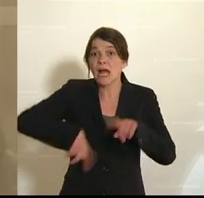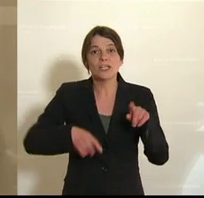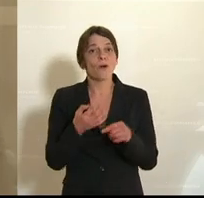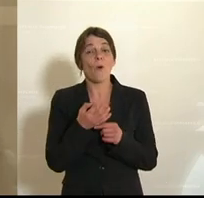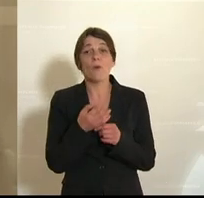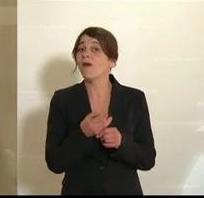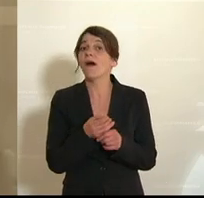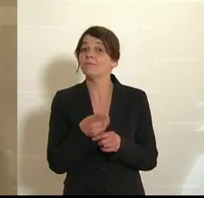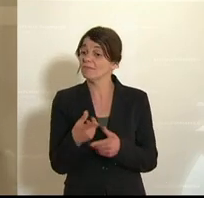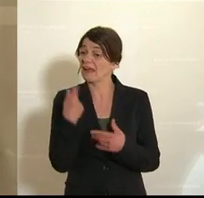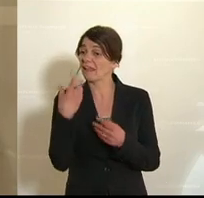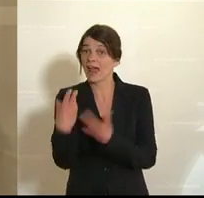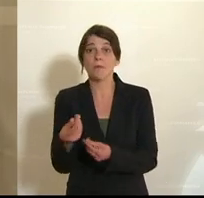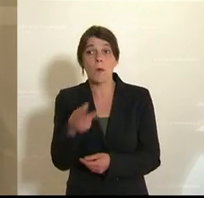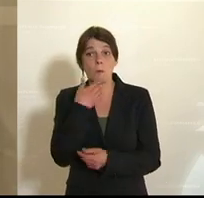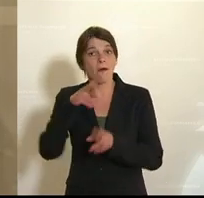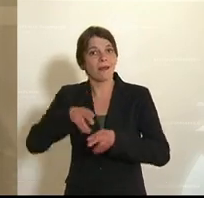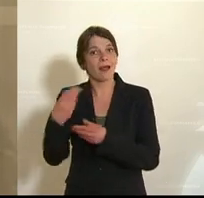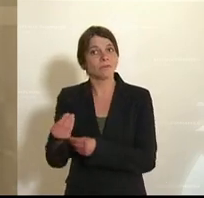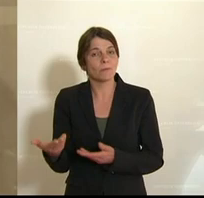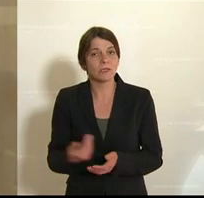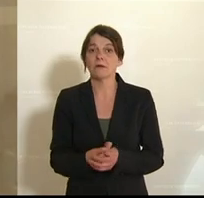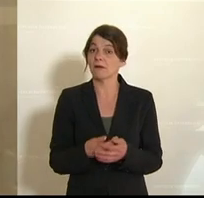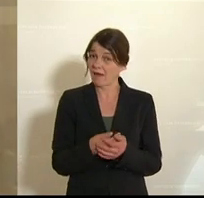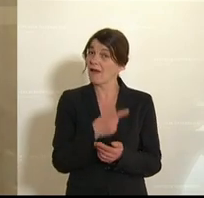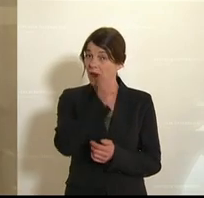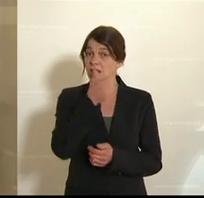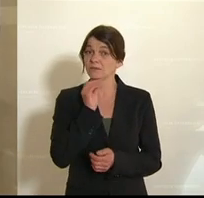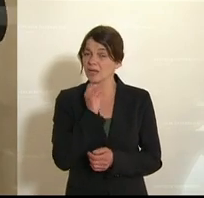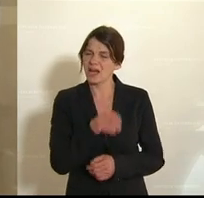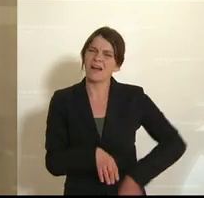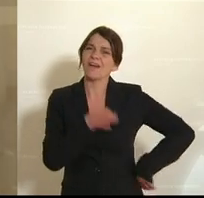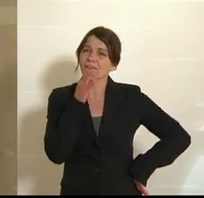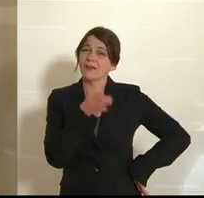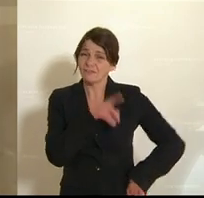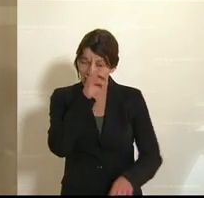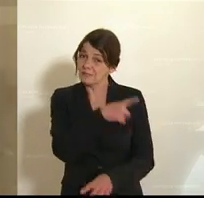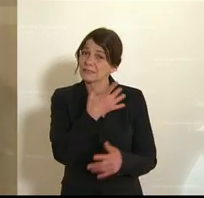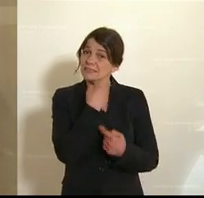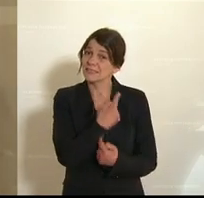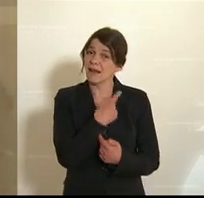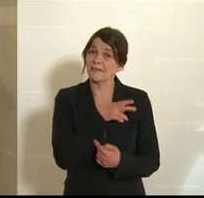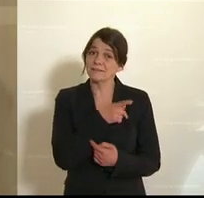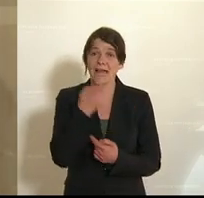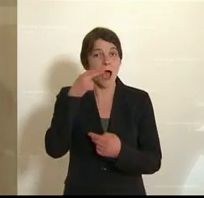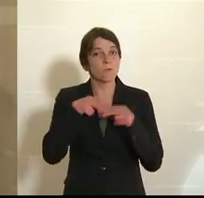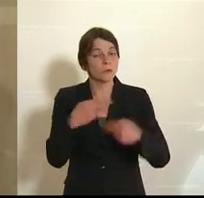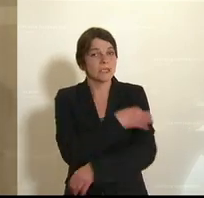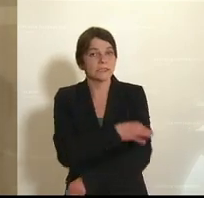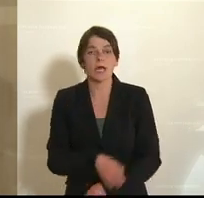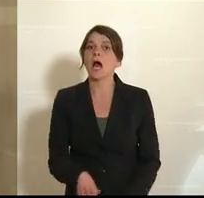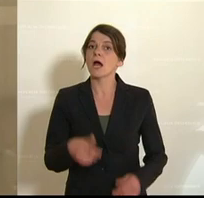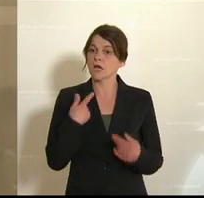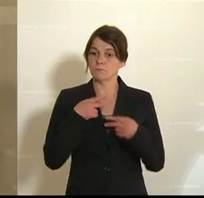unberechtigt Geld ankommt bei Unternehmern. Wissen Sie, was Sie damit gesagt haben, Herr Bundeskanzler? Als